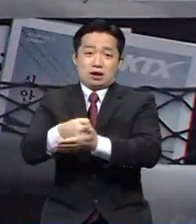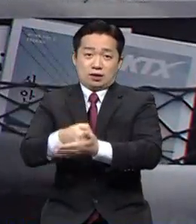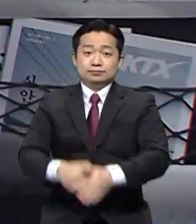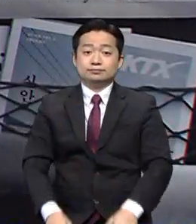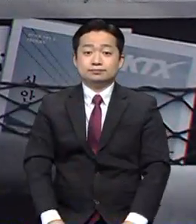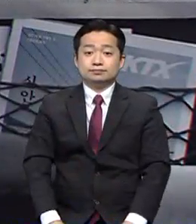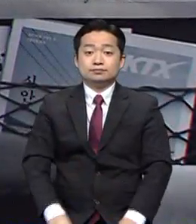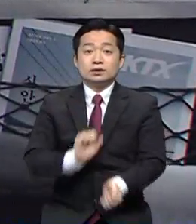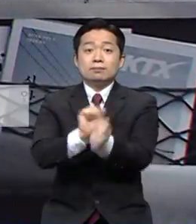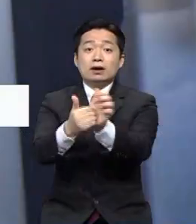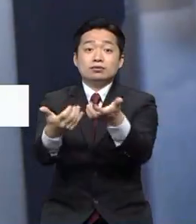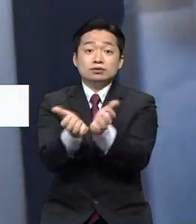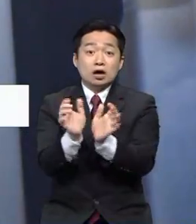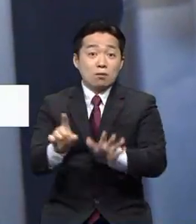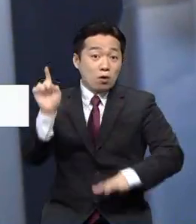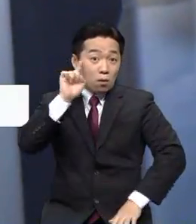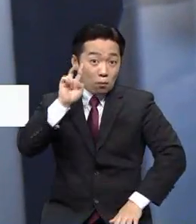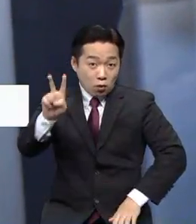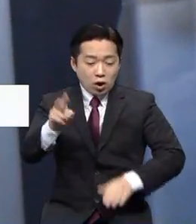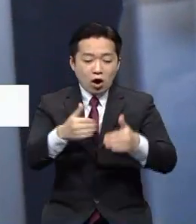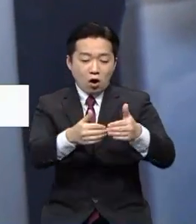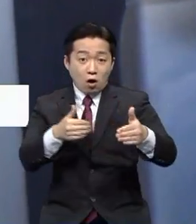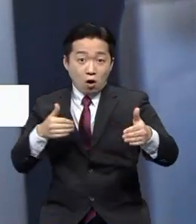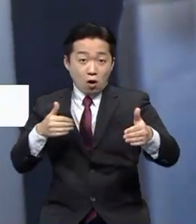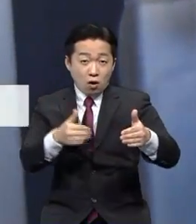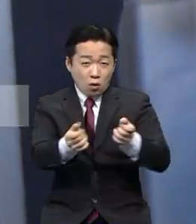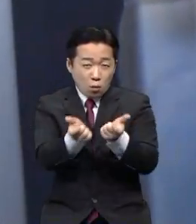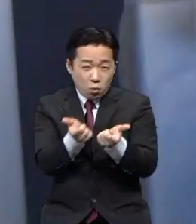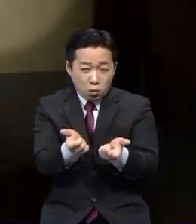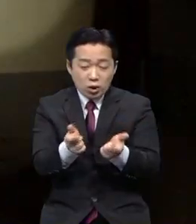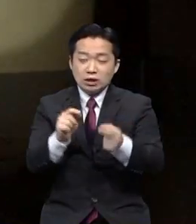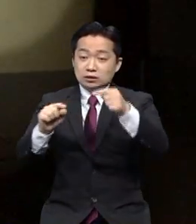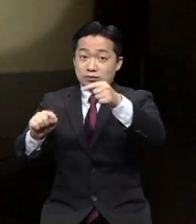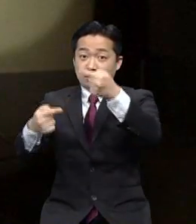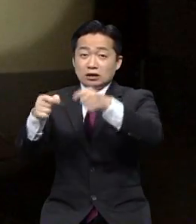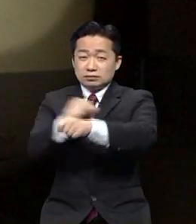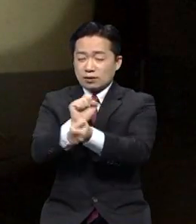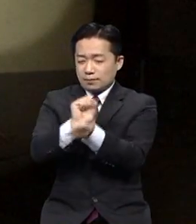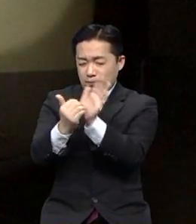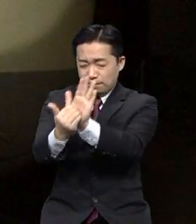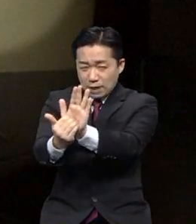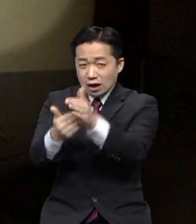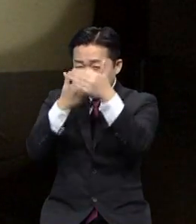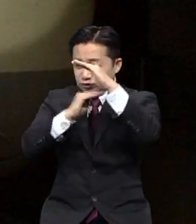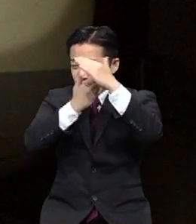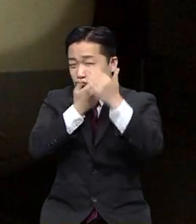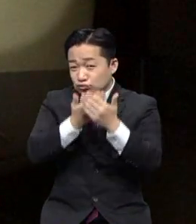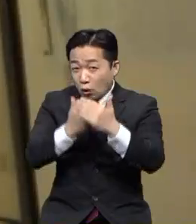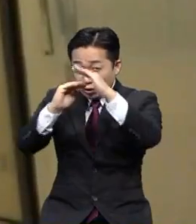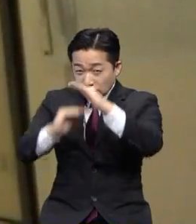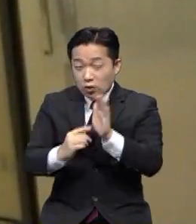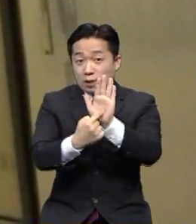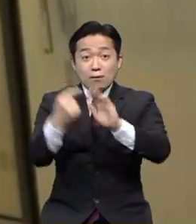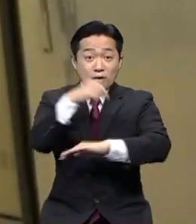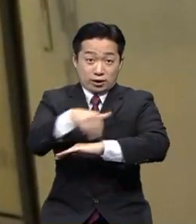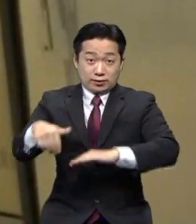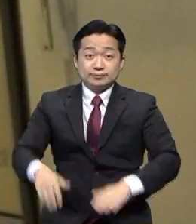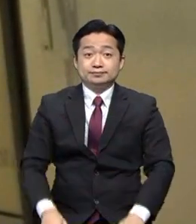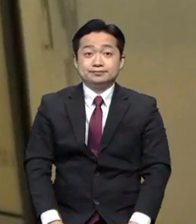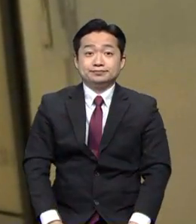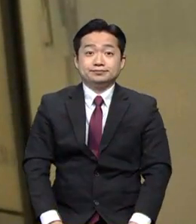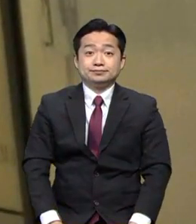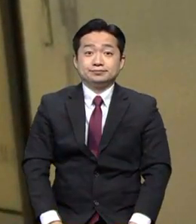방역당국은 모레 거리 두기 조정안과 함께 설 연휴 특별방역대책의 주요 내용도 발표하기로 했습니다. SBS